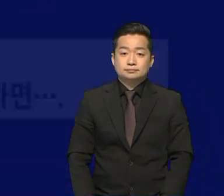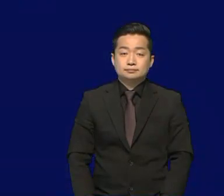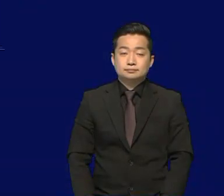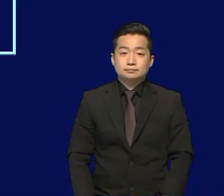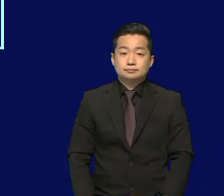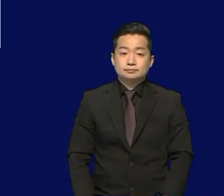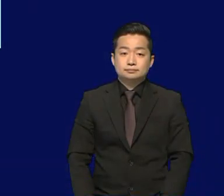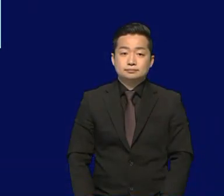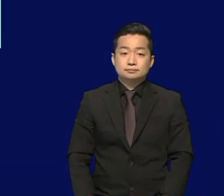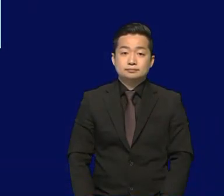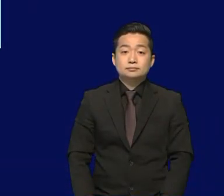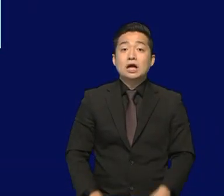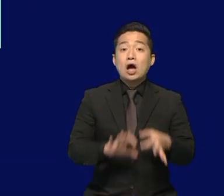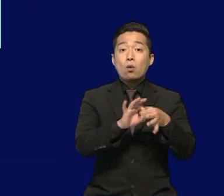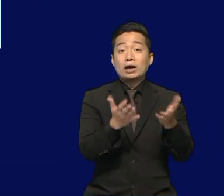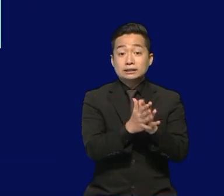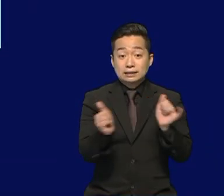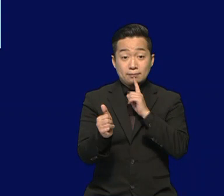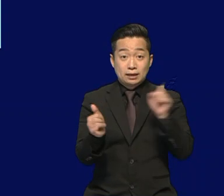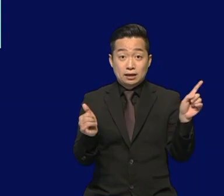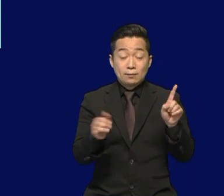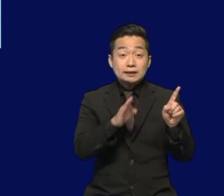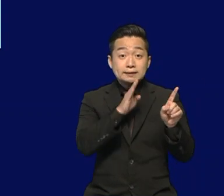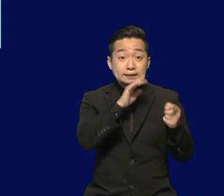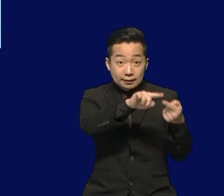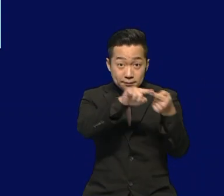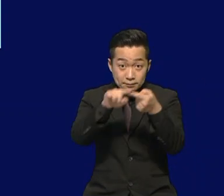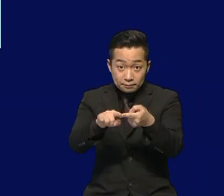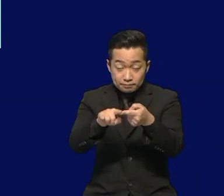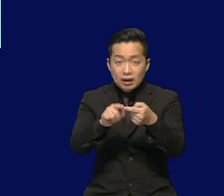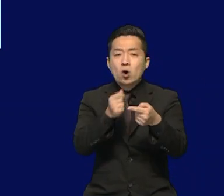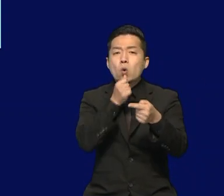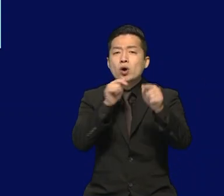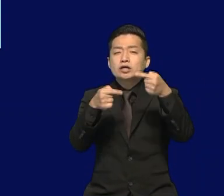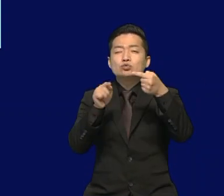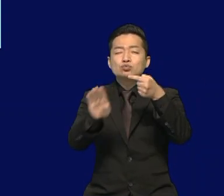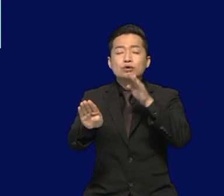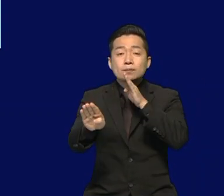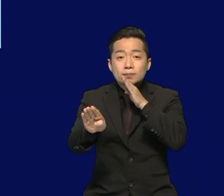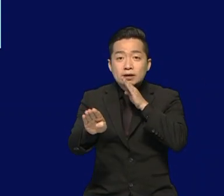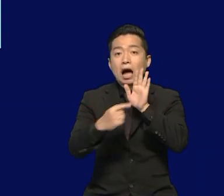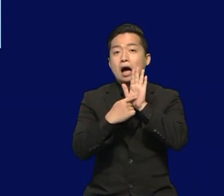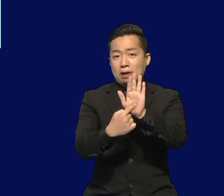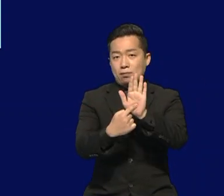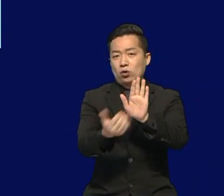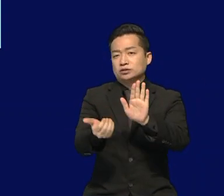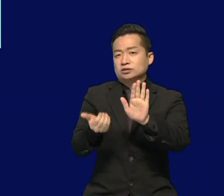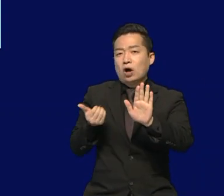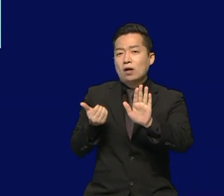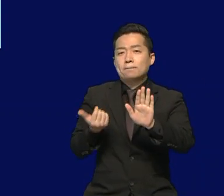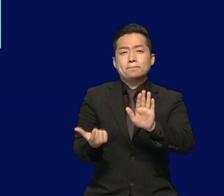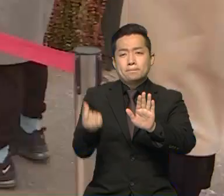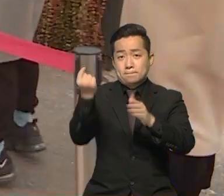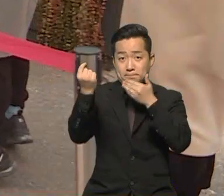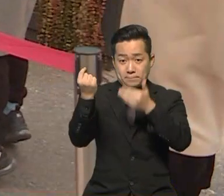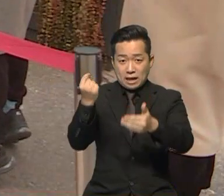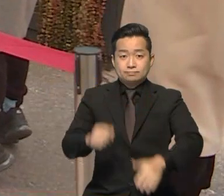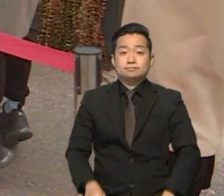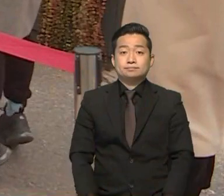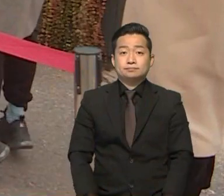중대본 관계자는 실제 적용은 설 이후로가 되더라도 발표는 설 이전이 될 수 있다고 밝혔습니다.